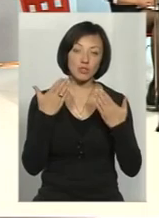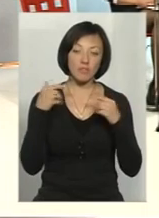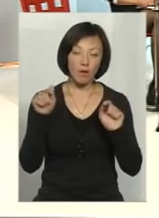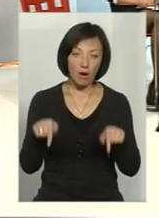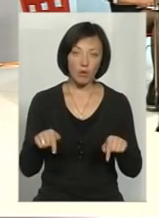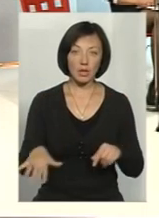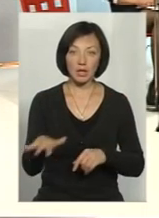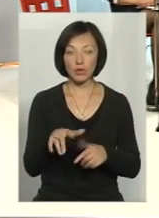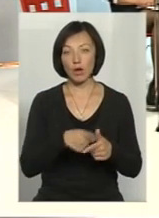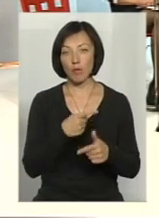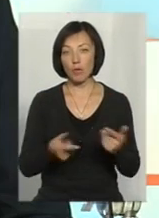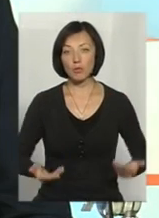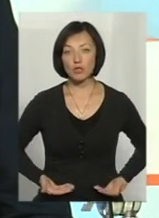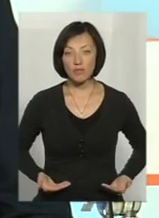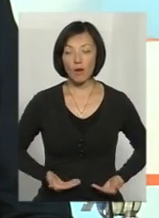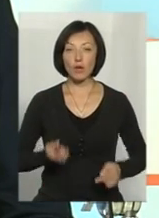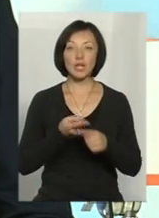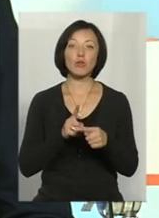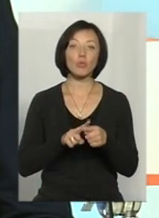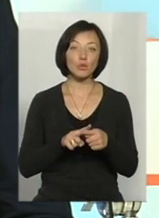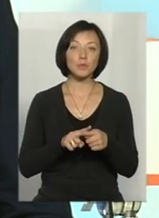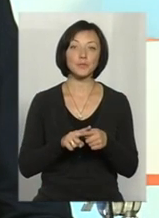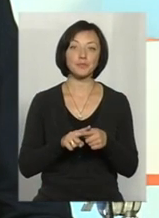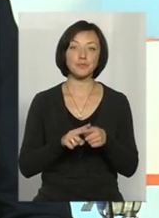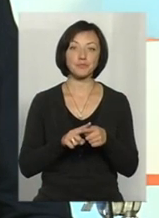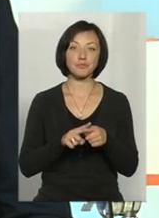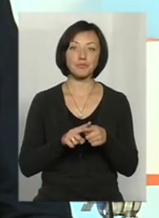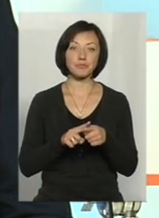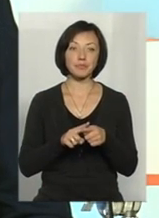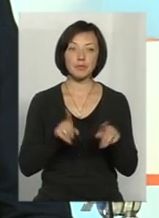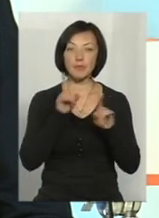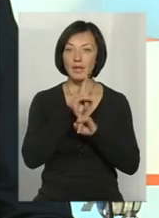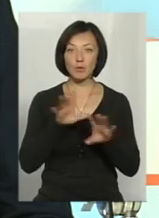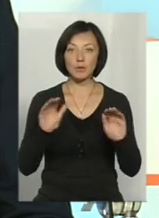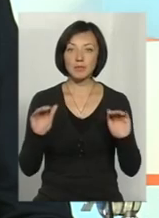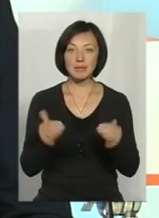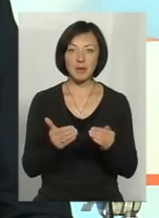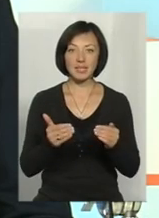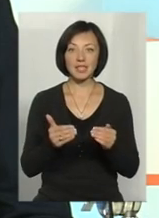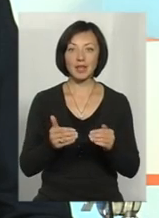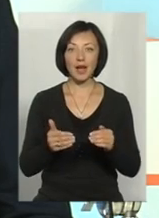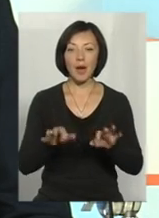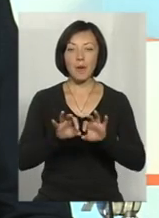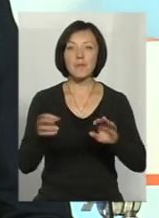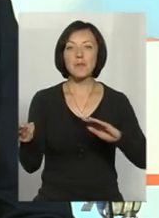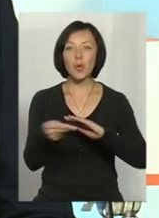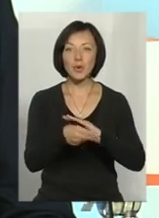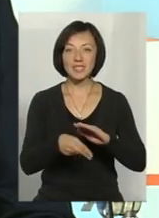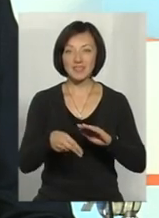території або проживають. тому не будемо зменшувати просвітницьку складову.